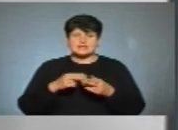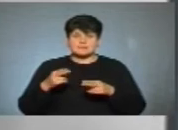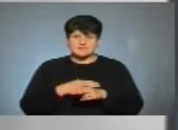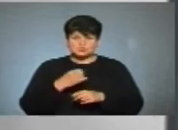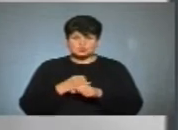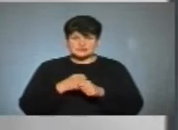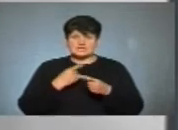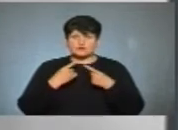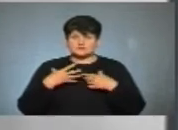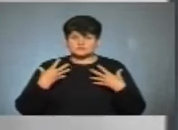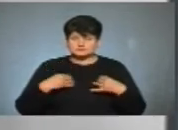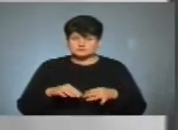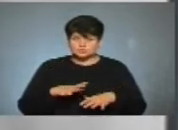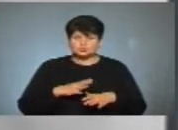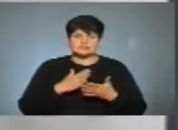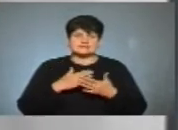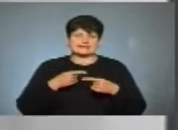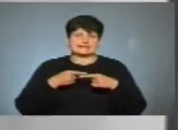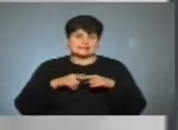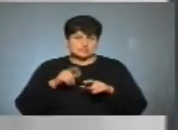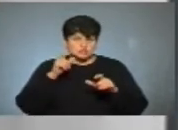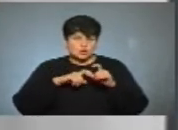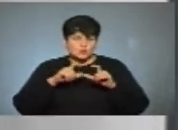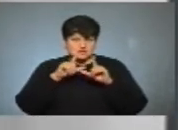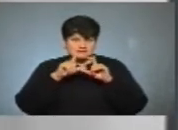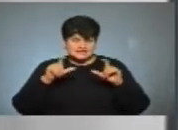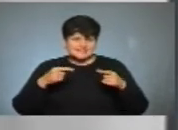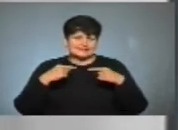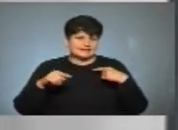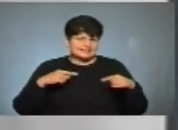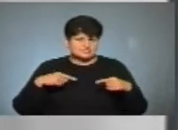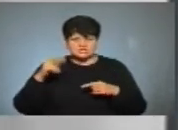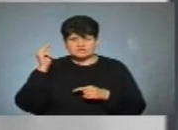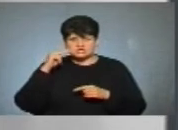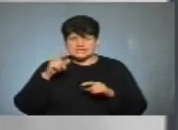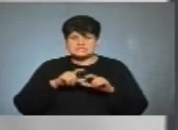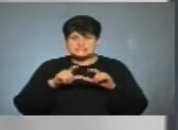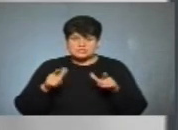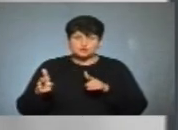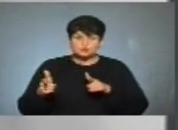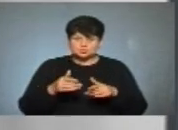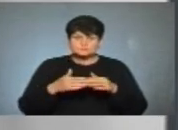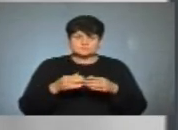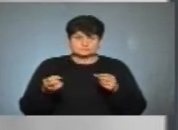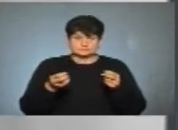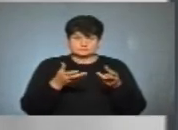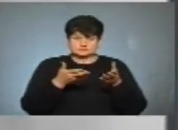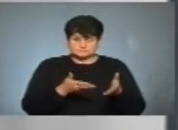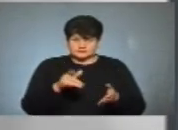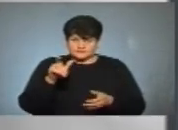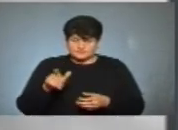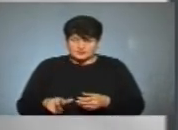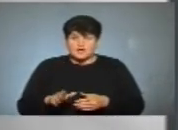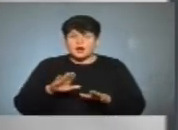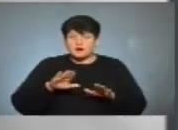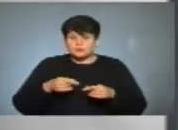яке ми говорили, тому що є в нас і технічний університет, інші навчальні заклади, які готують фахівців. Але потім